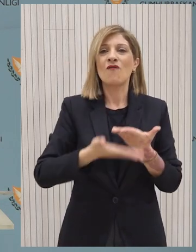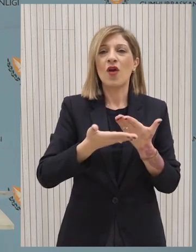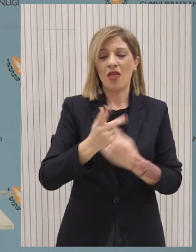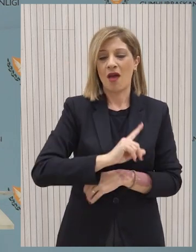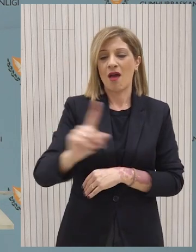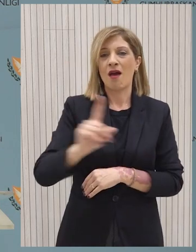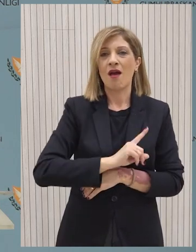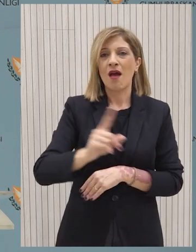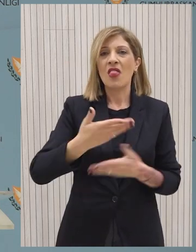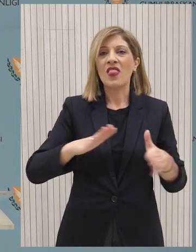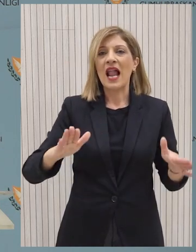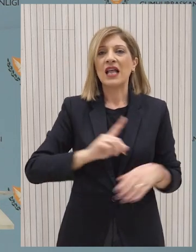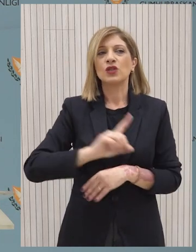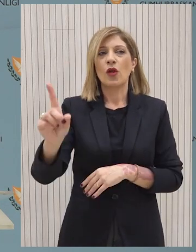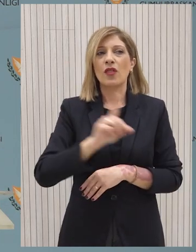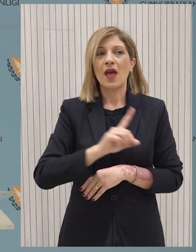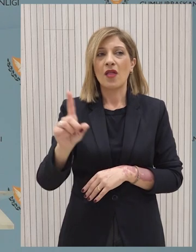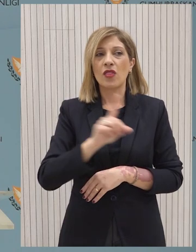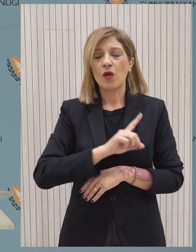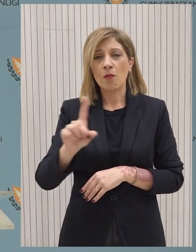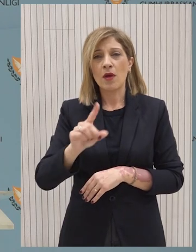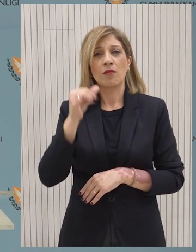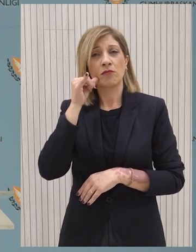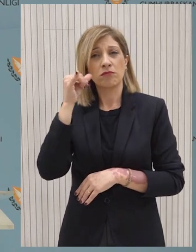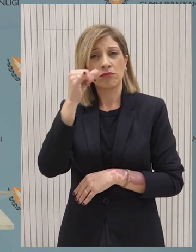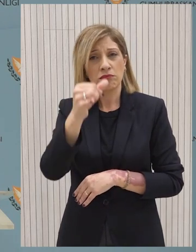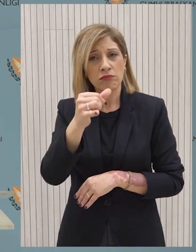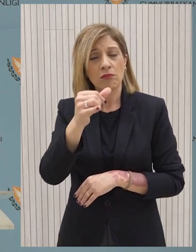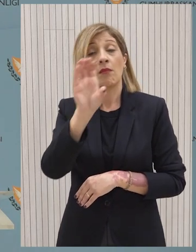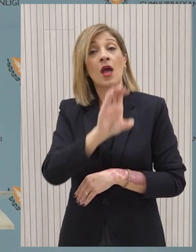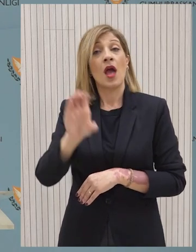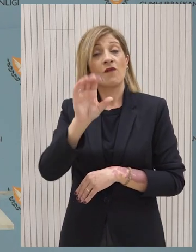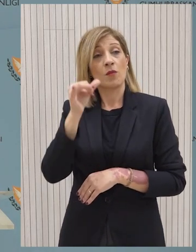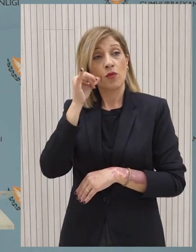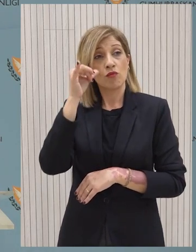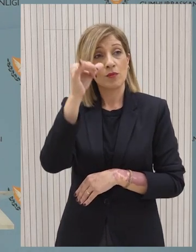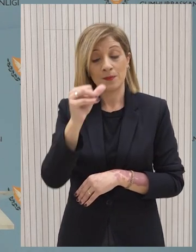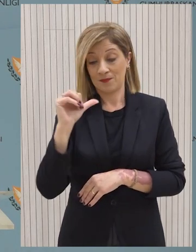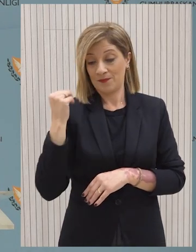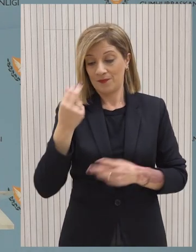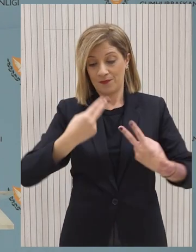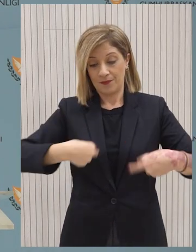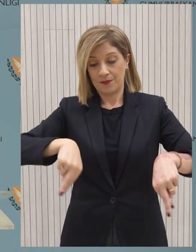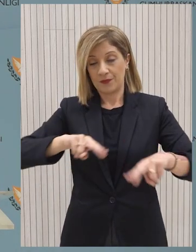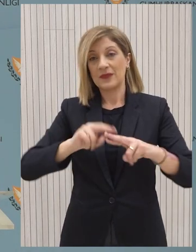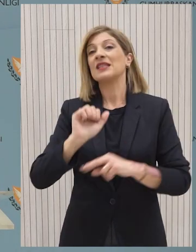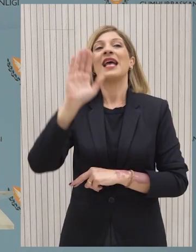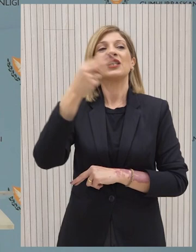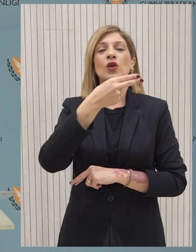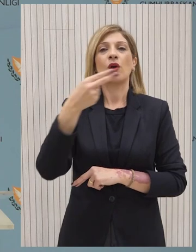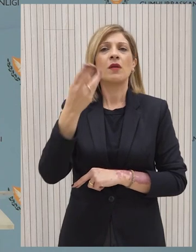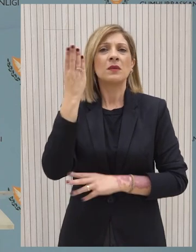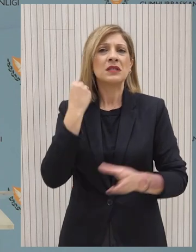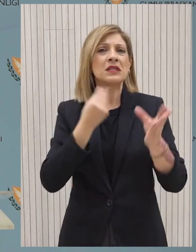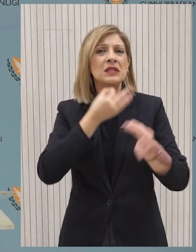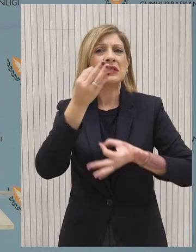Κομισιό. Εν τούτηση χθες, το Συμβούλιο είναι εξωτερικών υποθέσεων, να προστηκάνουν διάφορες αυτομβολίες σχετικά με το πόσο είναι ειδοποιήσιμος είναι αυτός ο